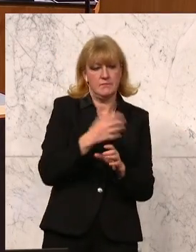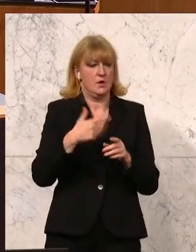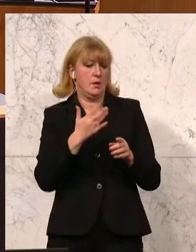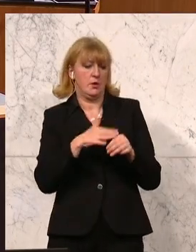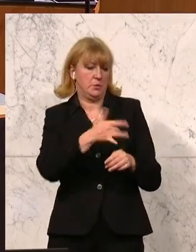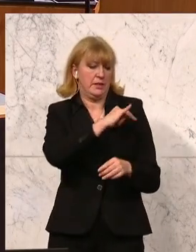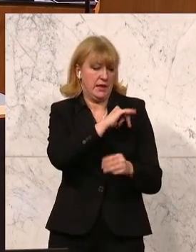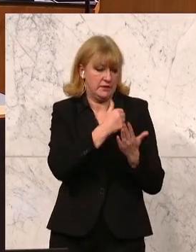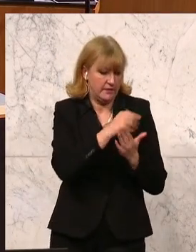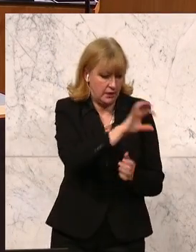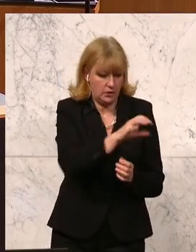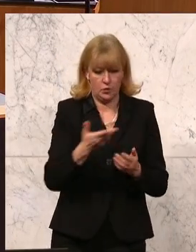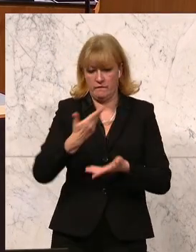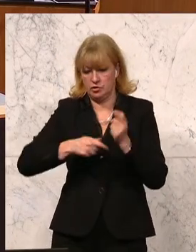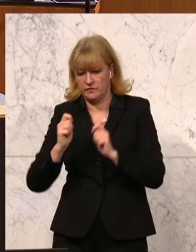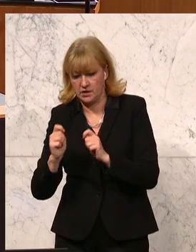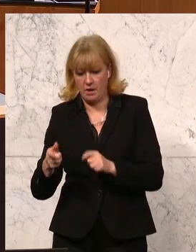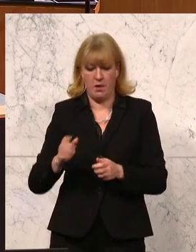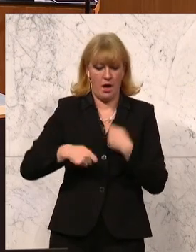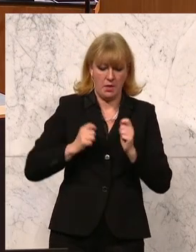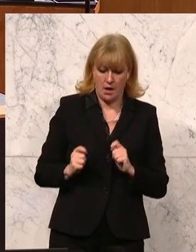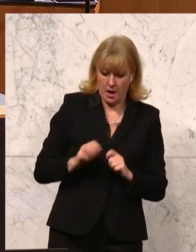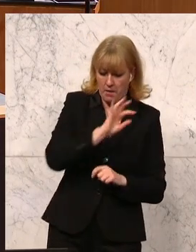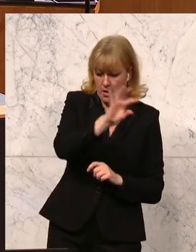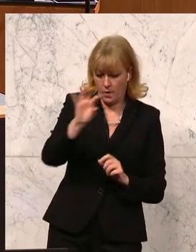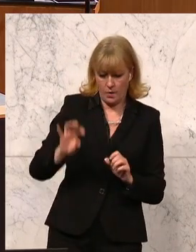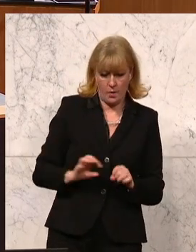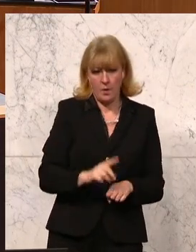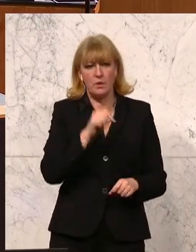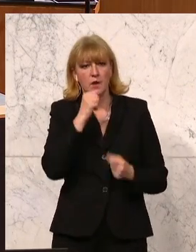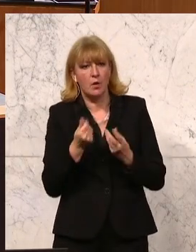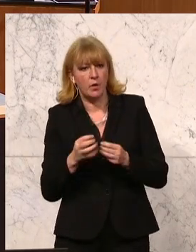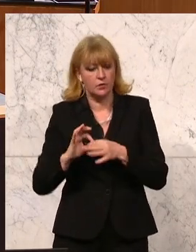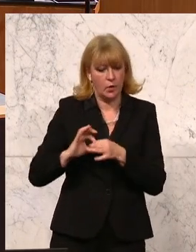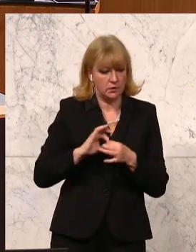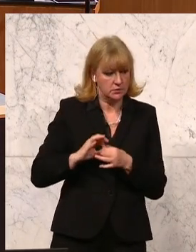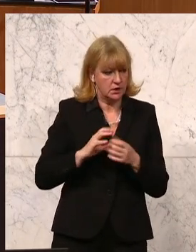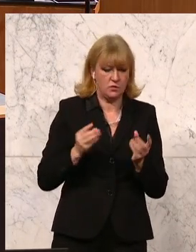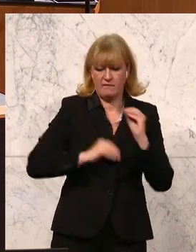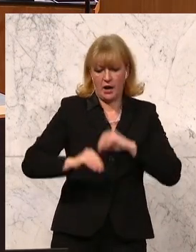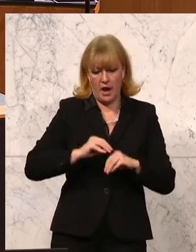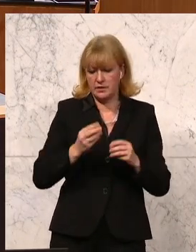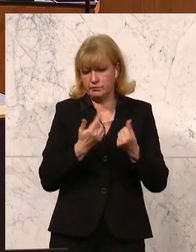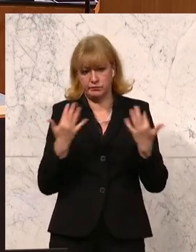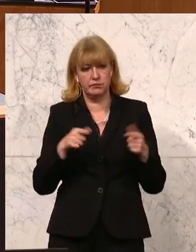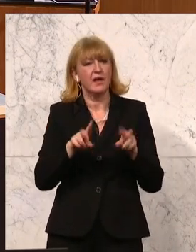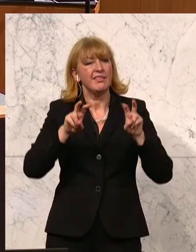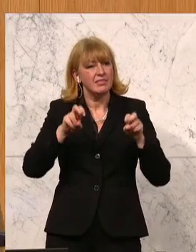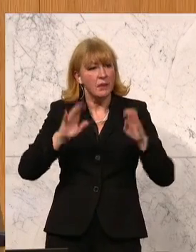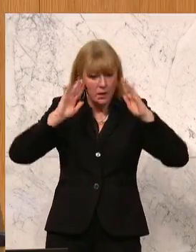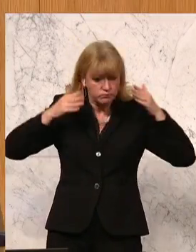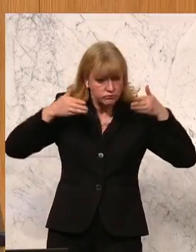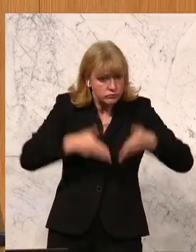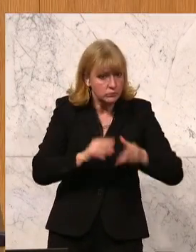Interessensvertretung geben, Wirtschaftskammer, Arbeiterkammer, aus Non-Profit-Organisationen, Vereinen, die sich mit dem Thema intensiv